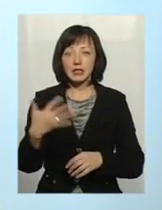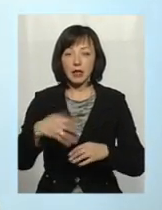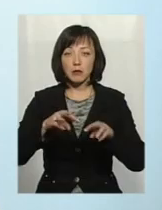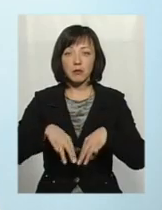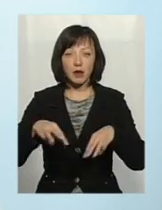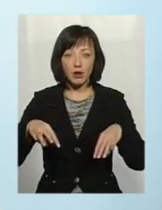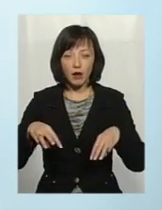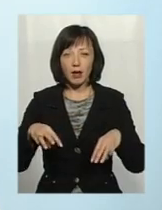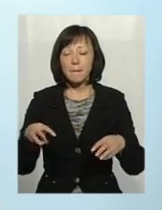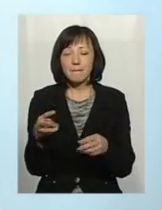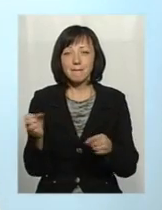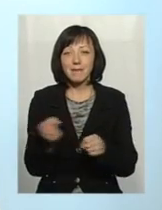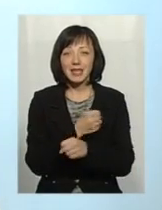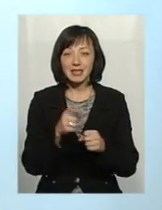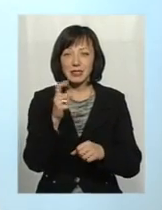а тут